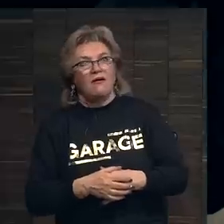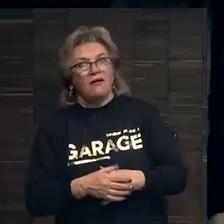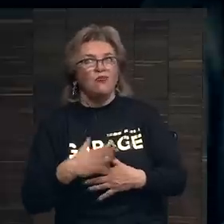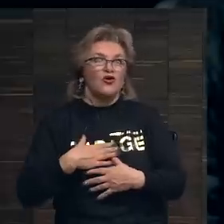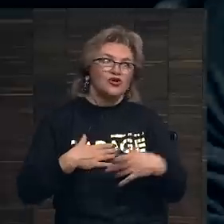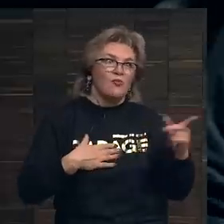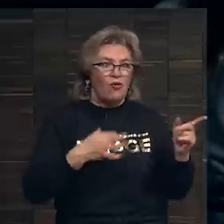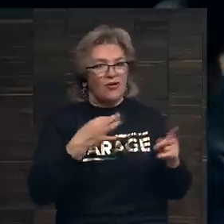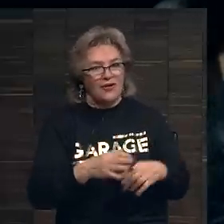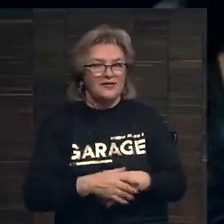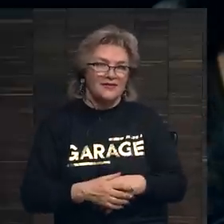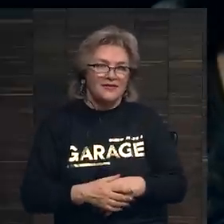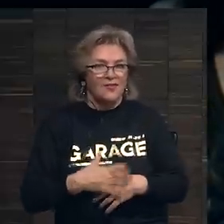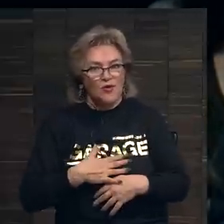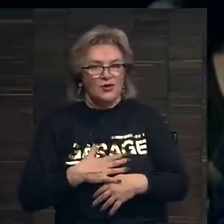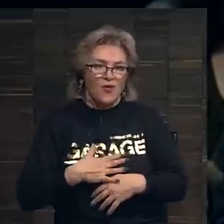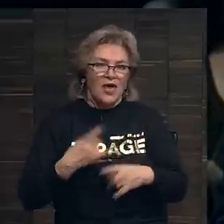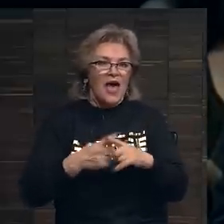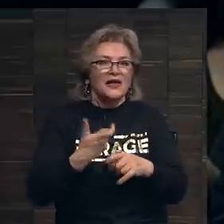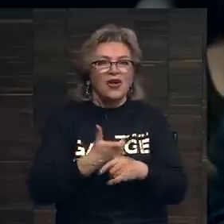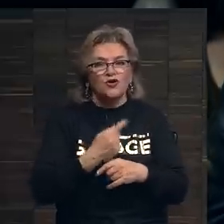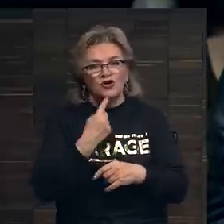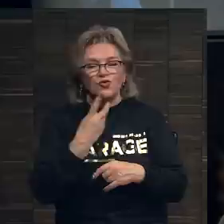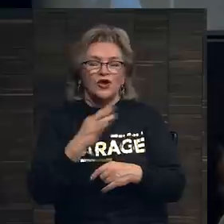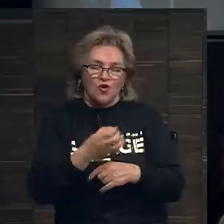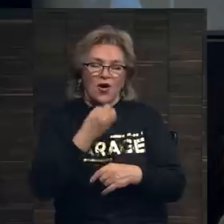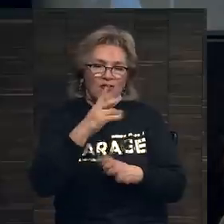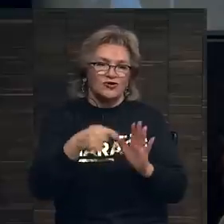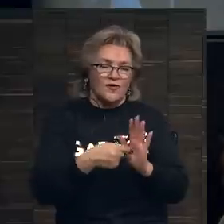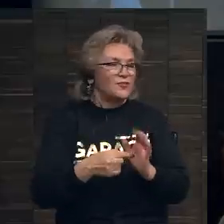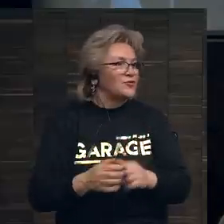Боже мой. Это очень трудный, но хороший вопрос.